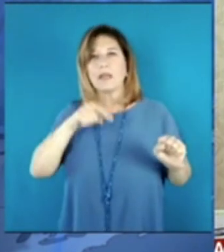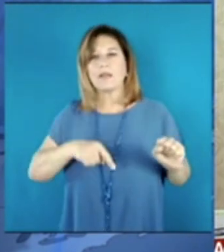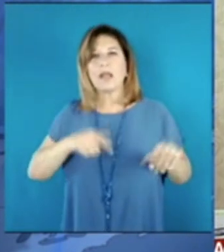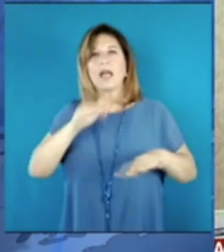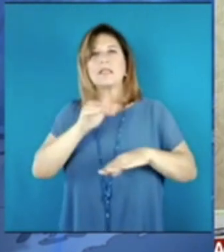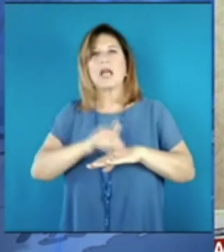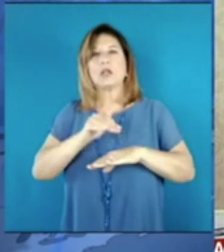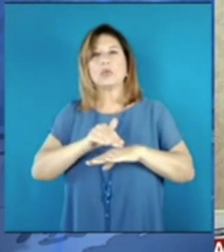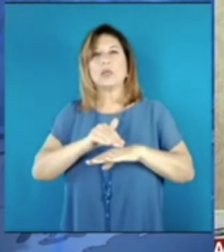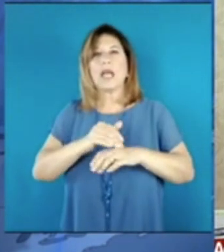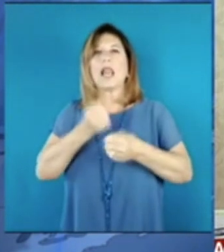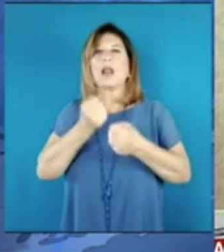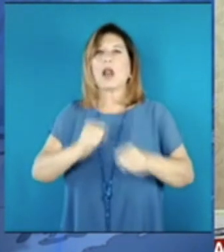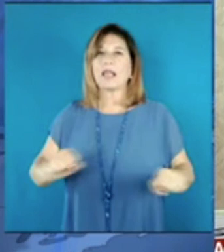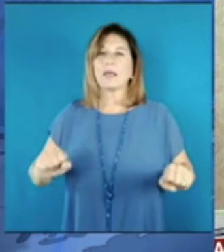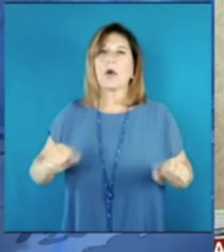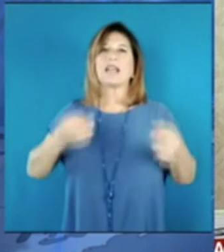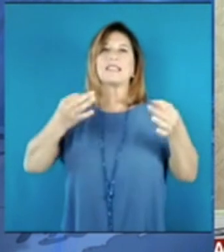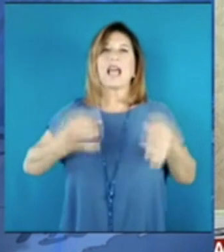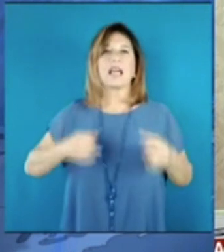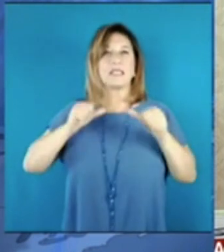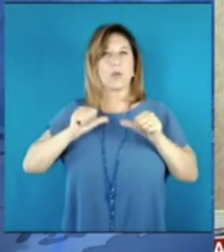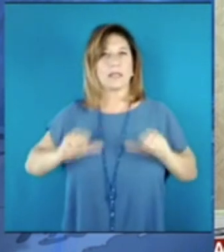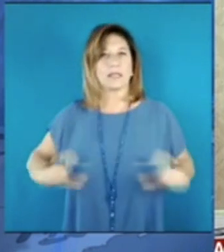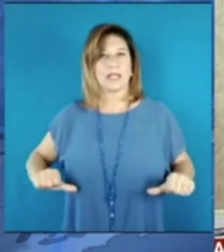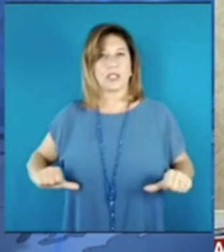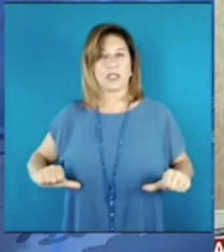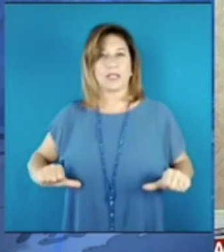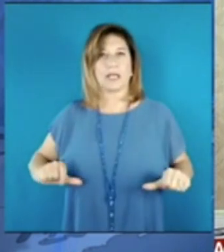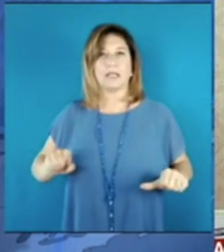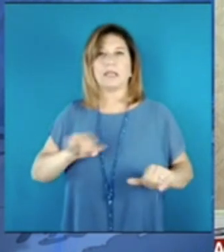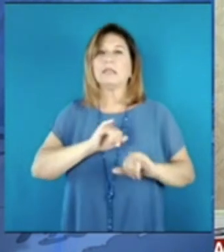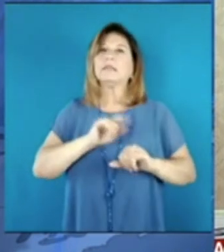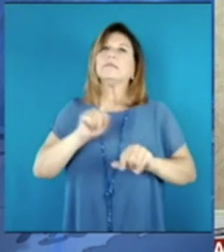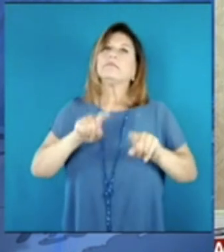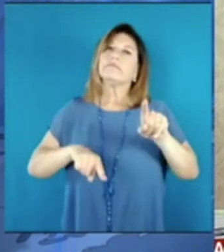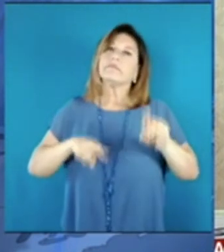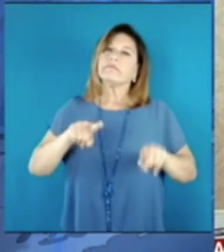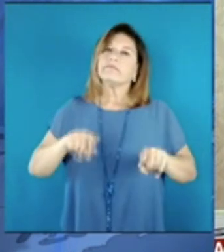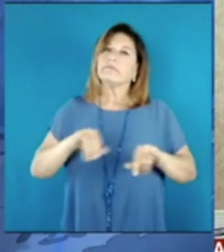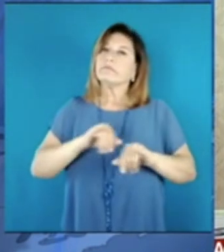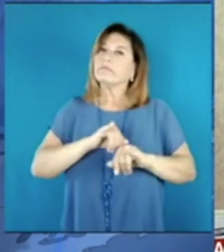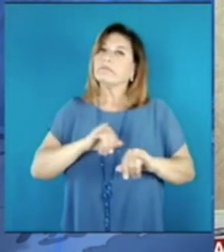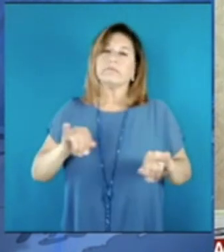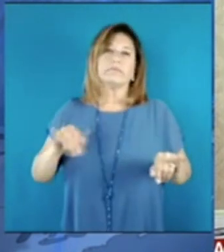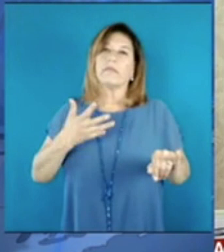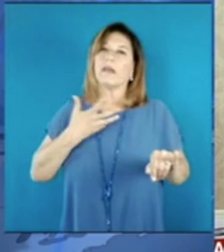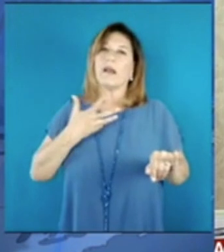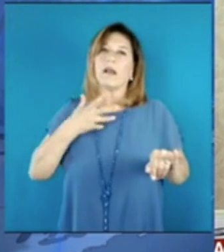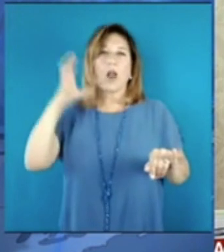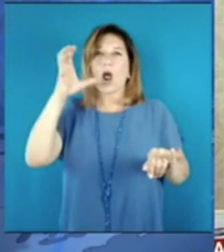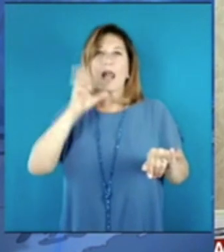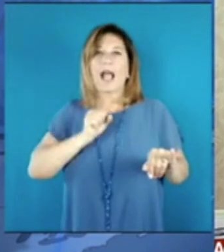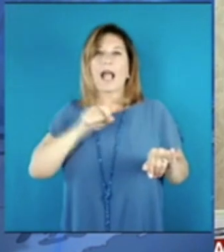democratico, con la sicurezza dei cittadini e tante volte non viene inteso in questi